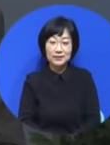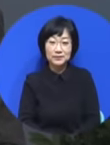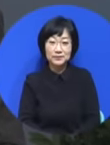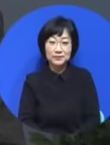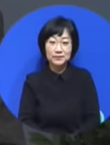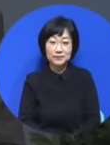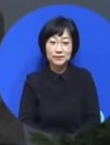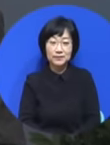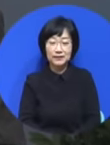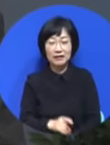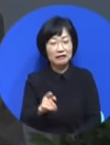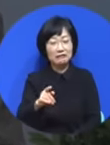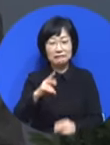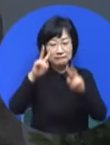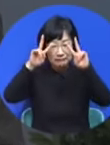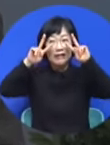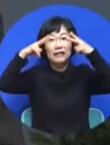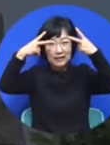위대한 착각입니다.